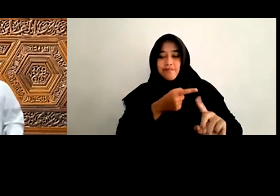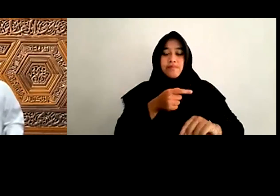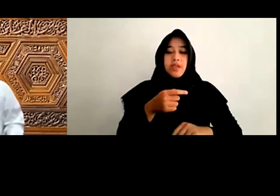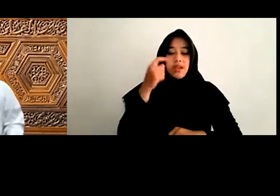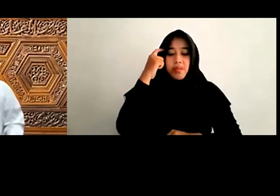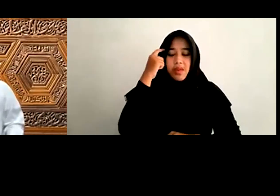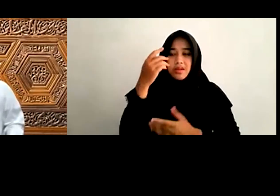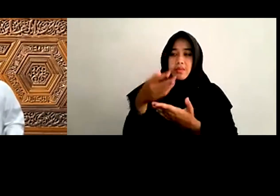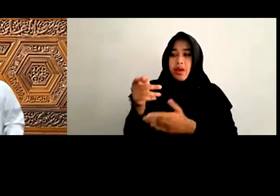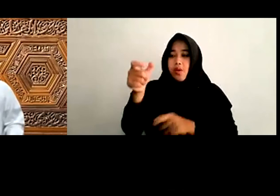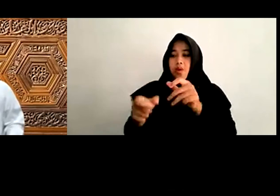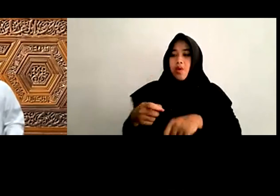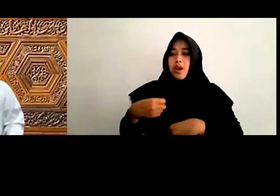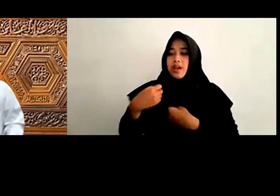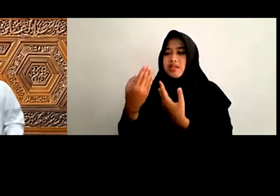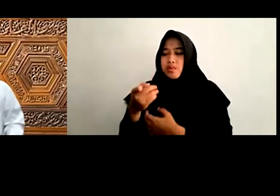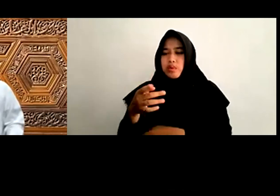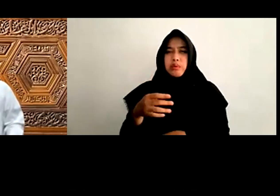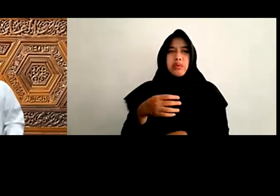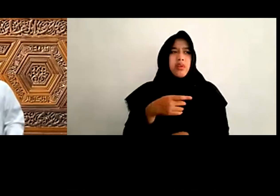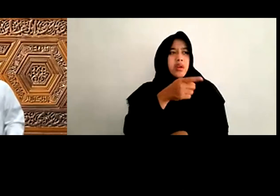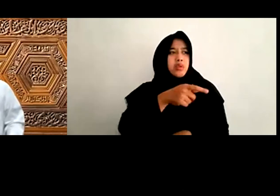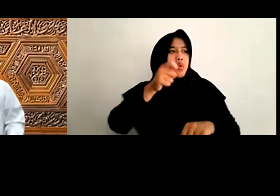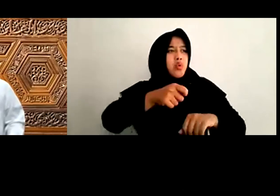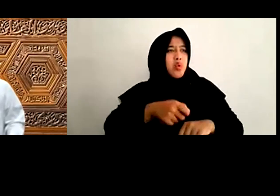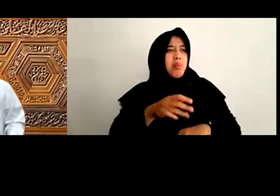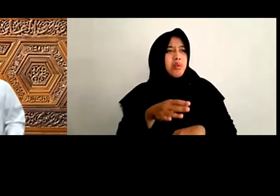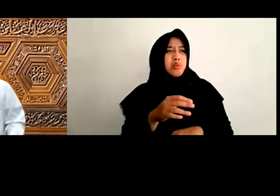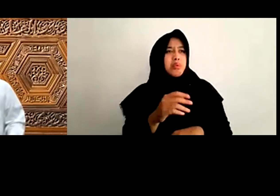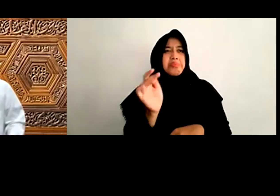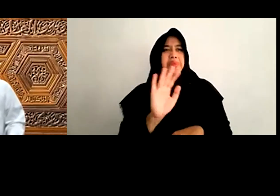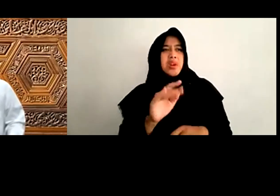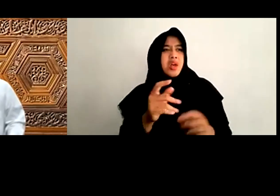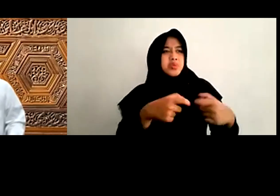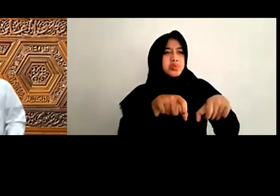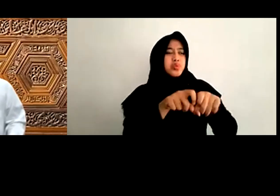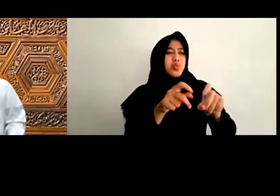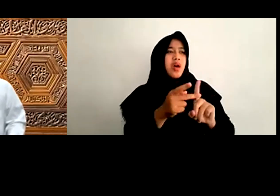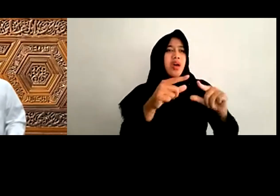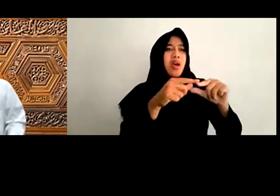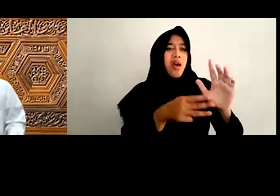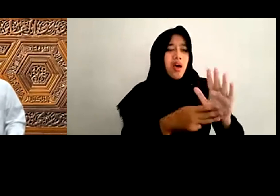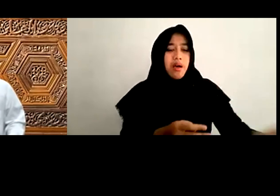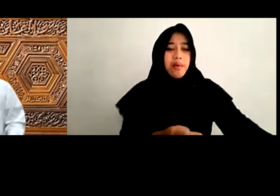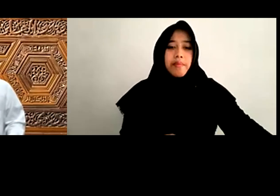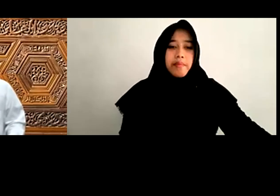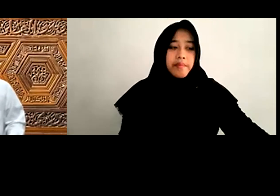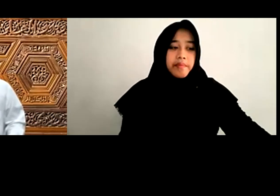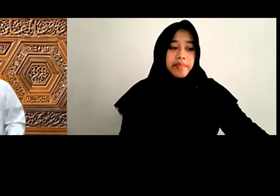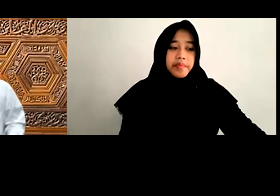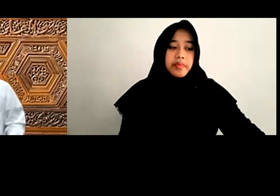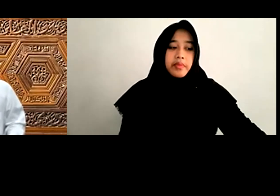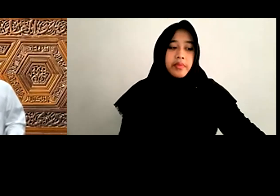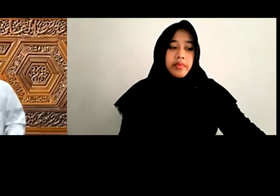Telah bertentangan Dengan prinsip-prinsip Hak asasi manusia Akan tetapi Pertentangan itu Bukan